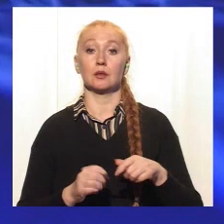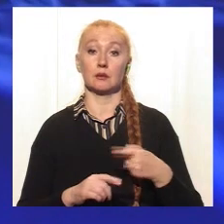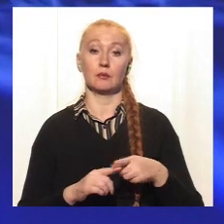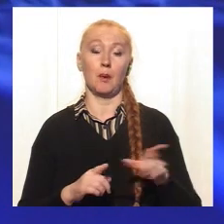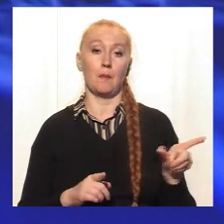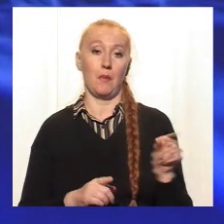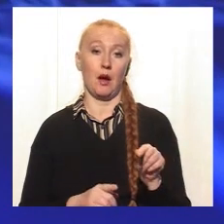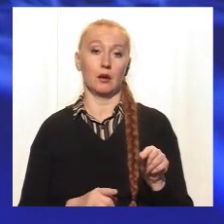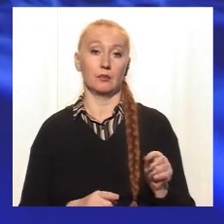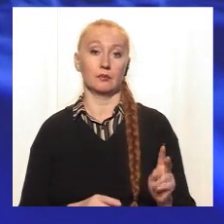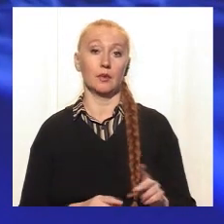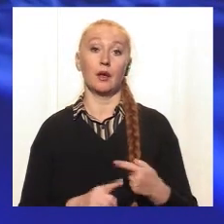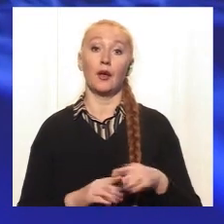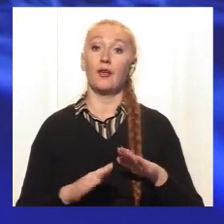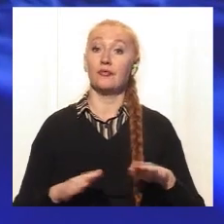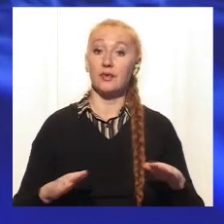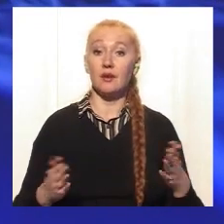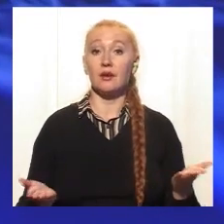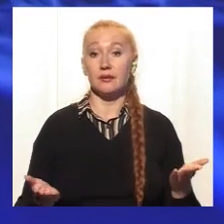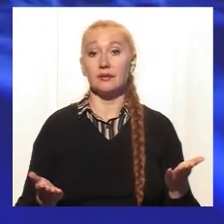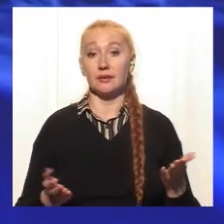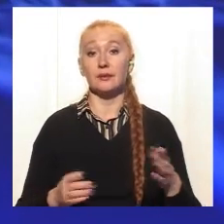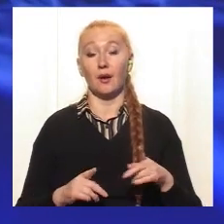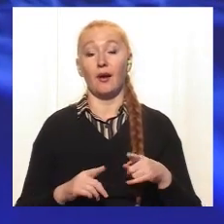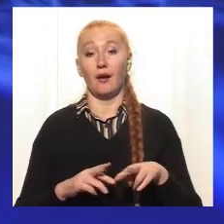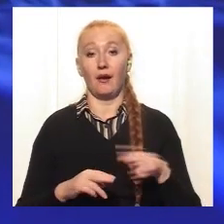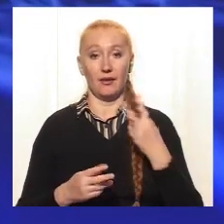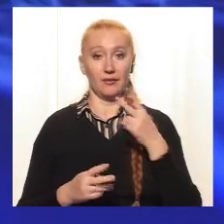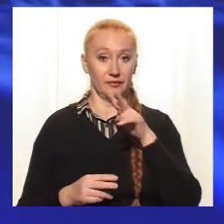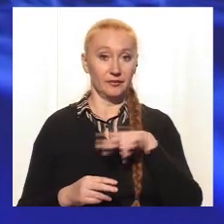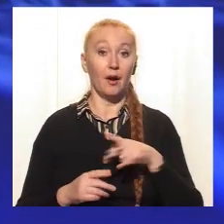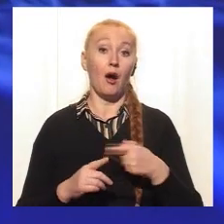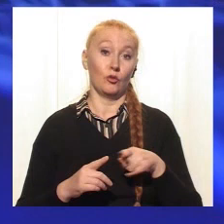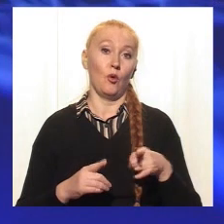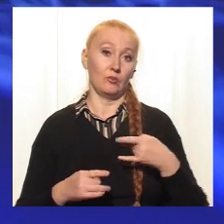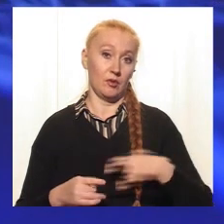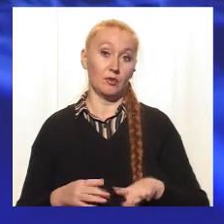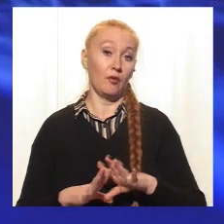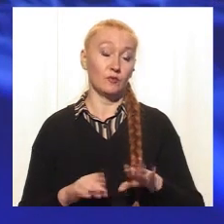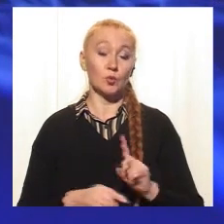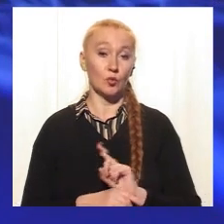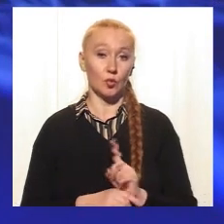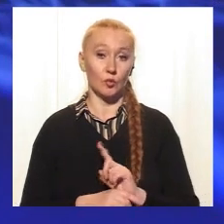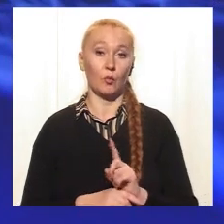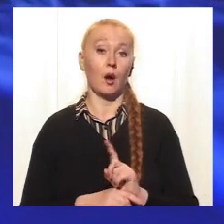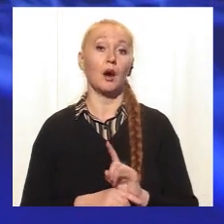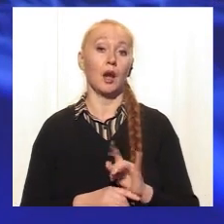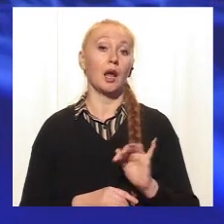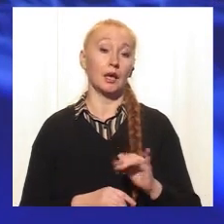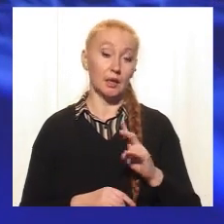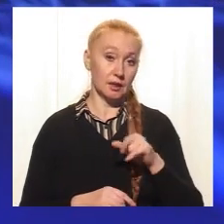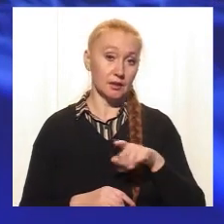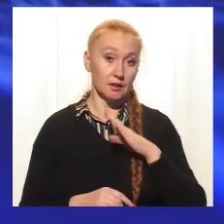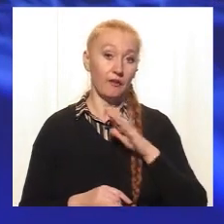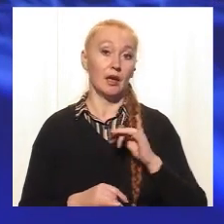такая пара. Конечно, діти дітьми они выглядели, но, тем не менее, вот она родила все нормально было с ней и с ребенком,